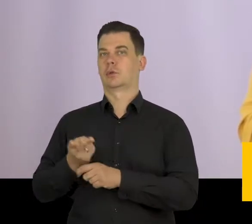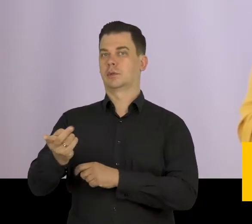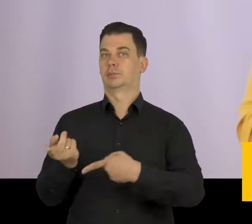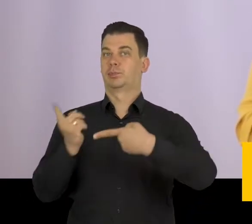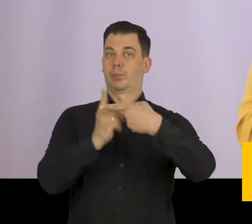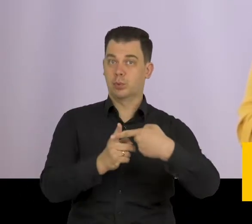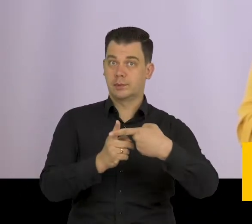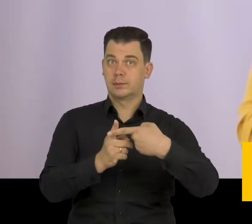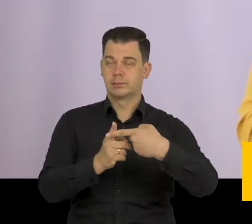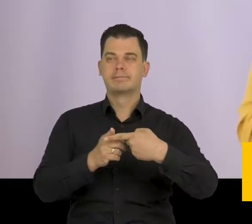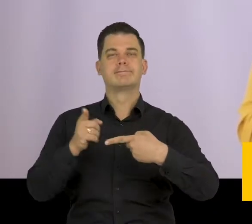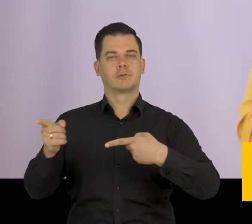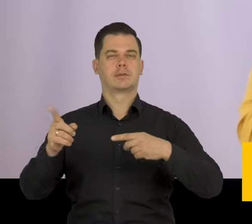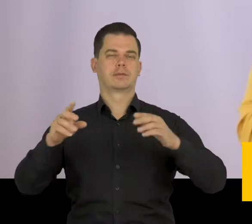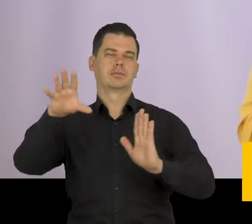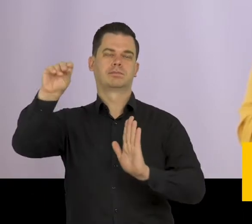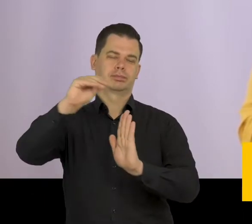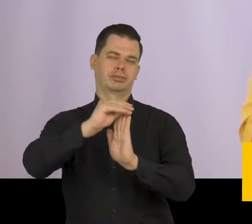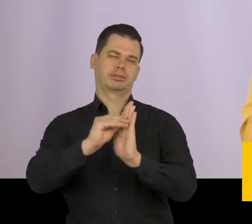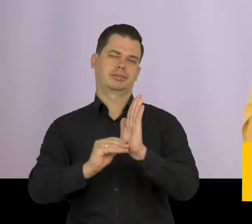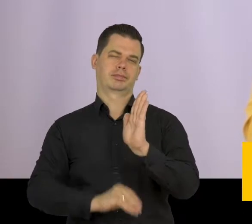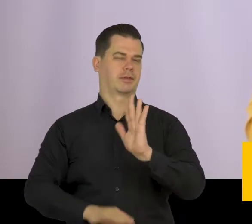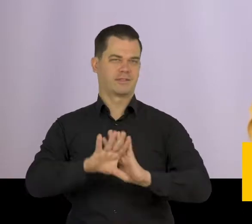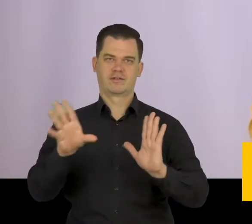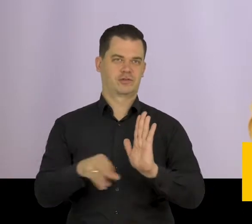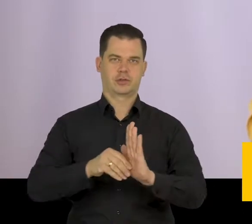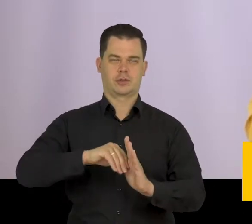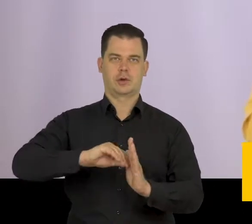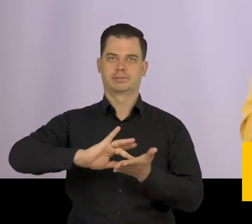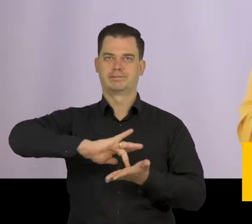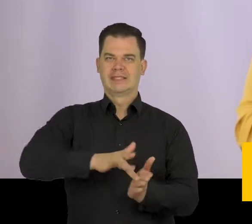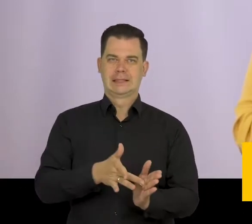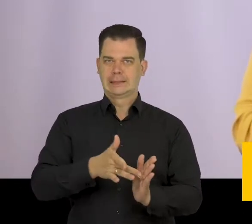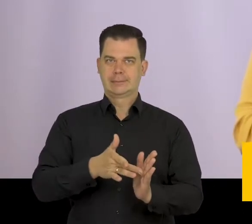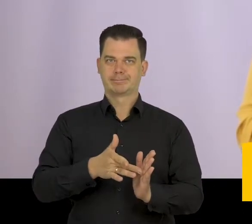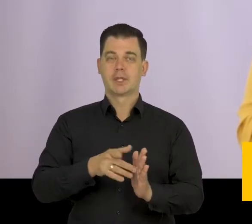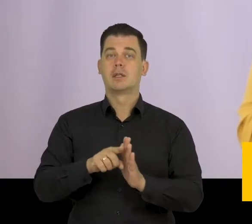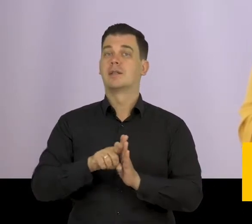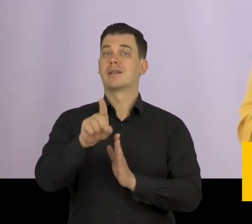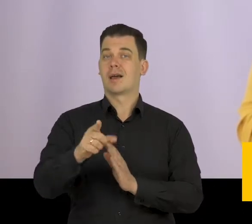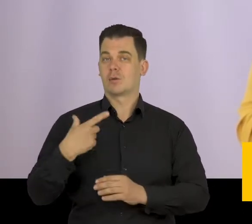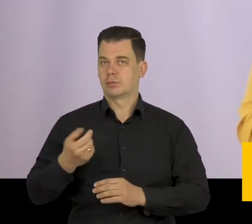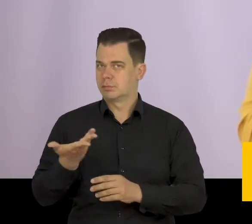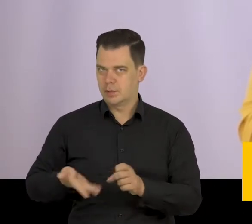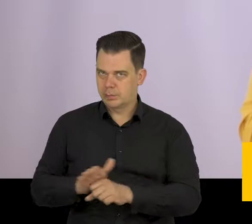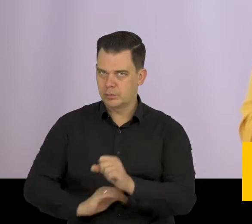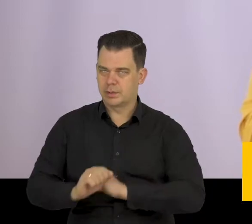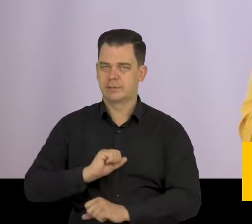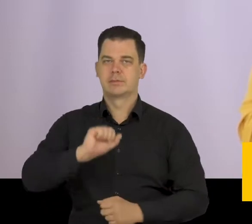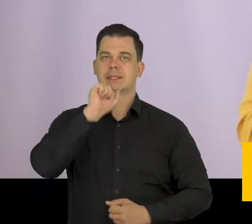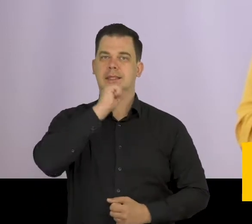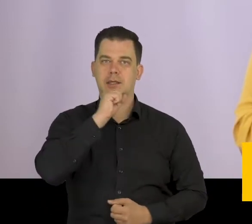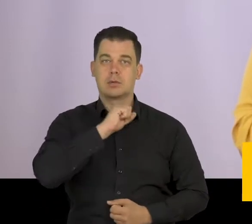tematyka dostępności została ujęta w sposób kompleksowy. Program skierowany jest m.in. do osób z niepełnosprawnościami,